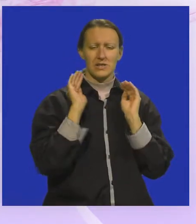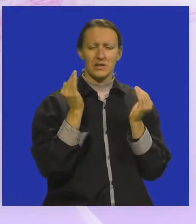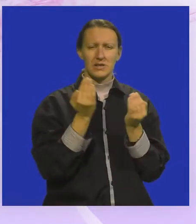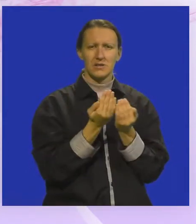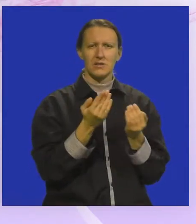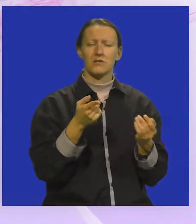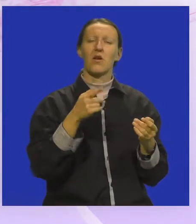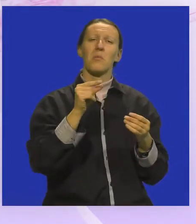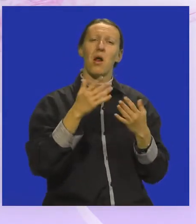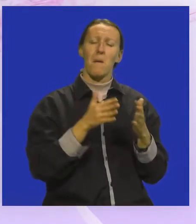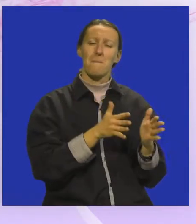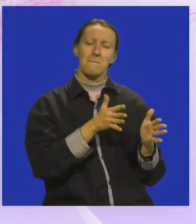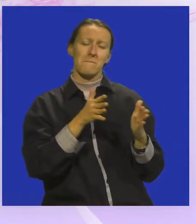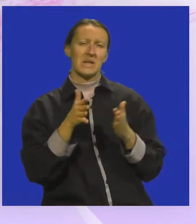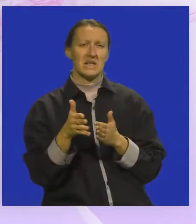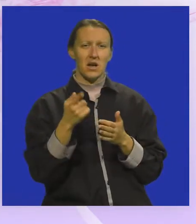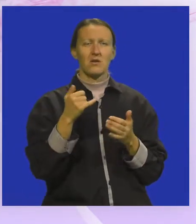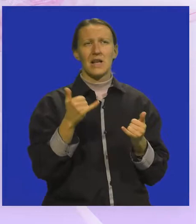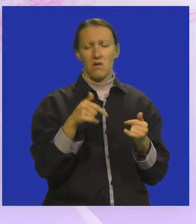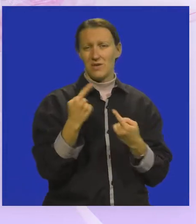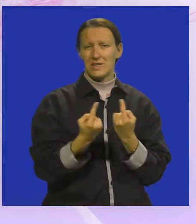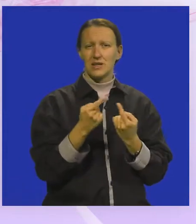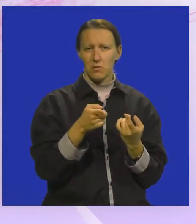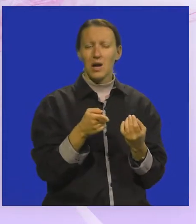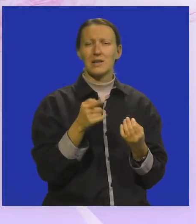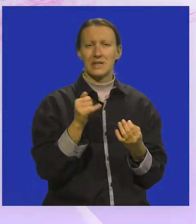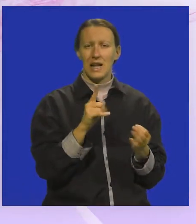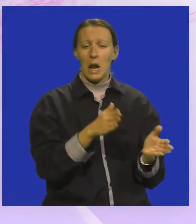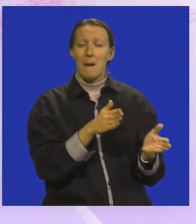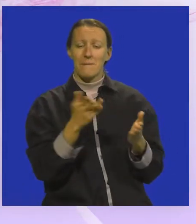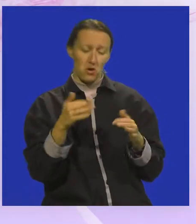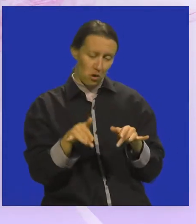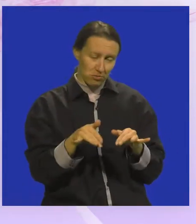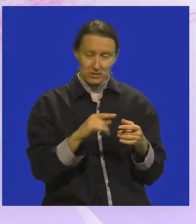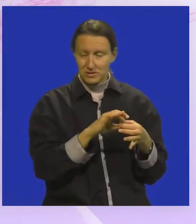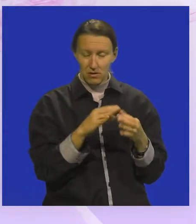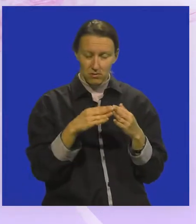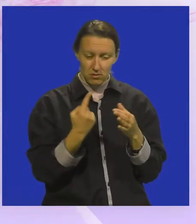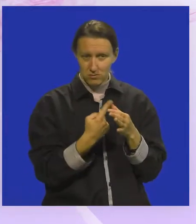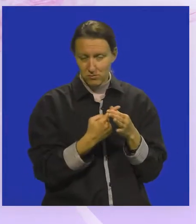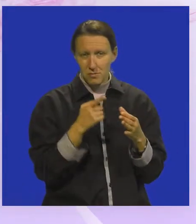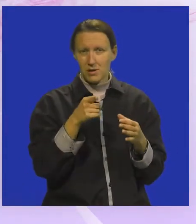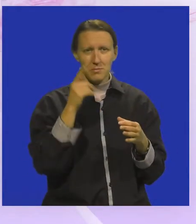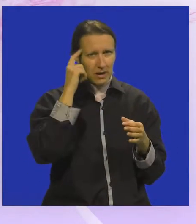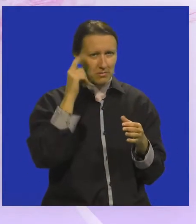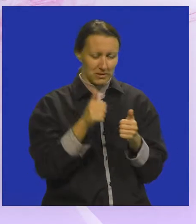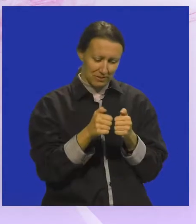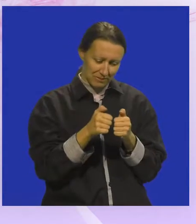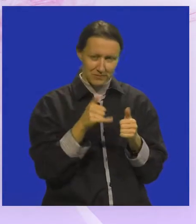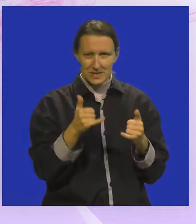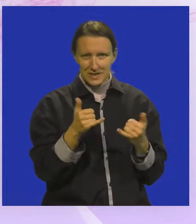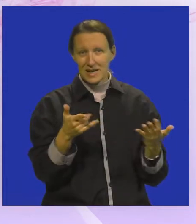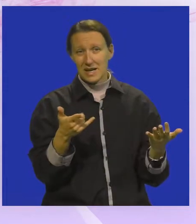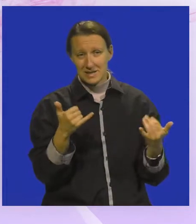micanje od... Dobro, sad u ovoj situaciji se ne micu od kompjutera, ali i od tih pametnih stvari. U